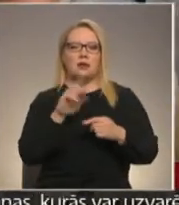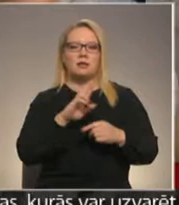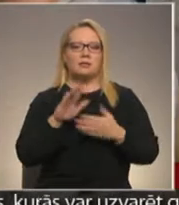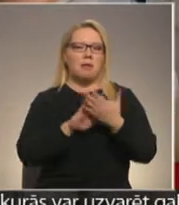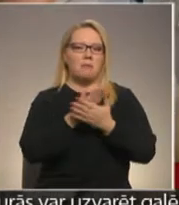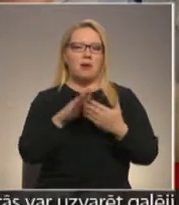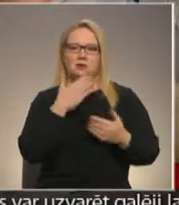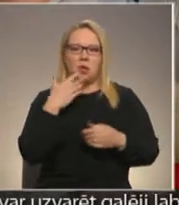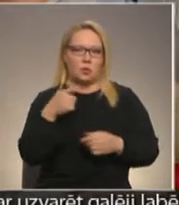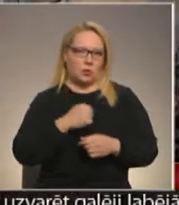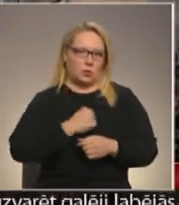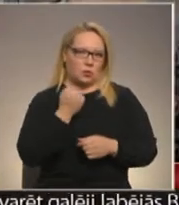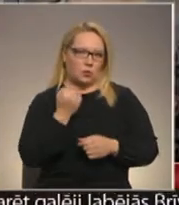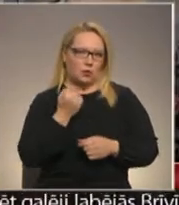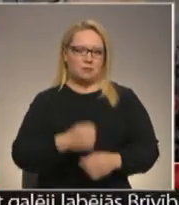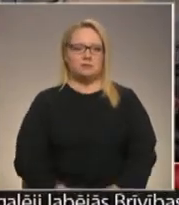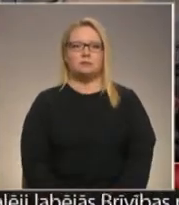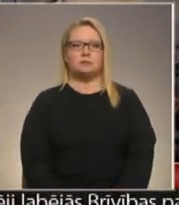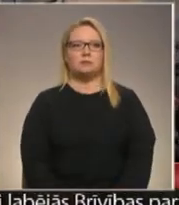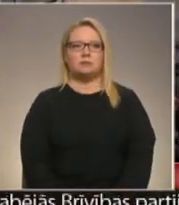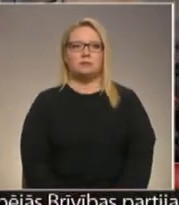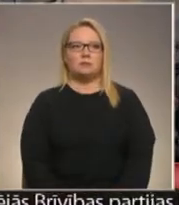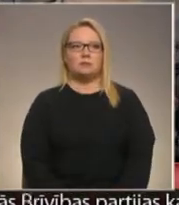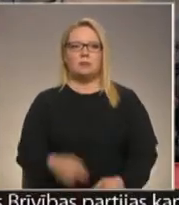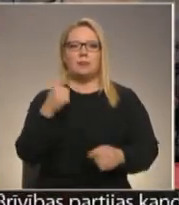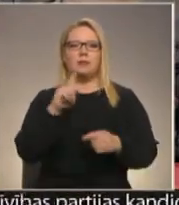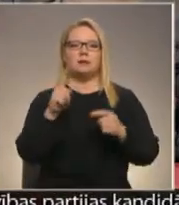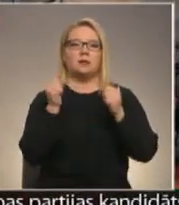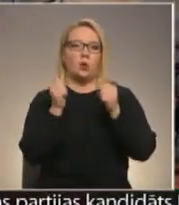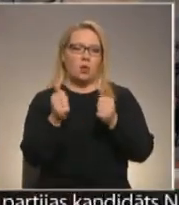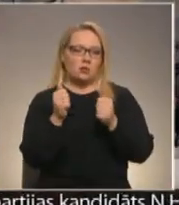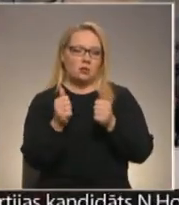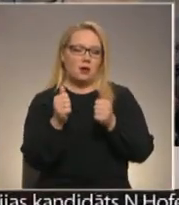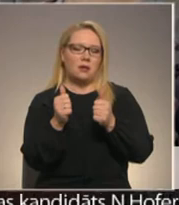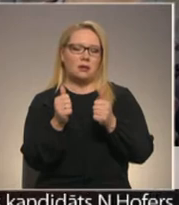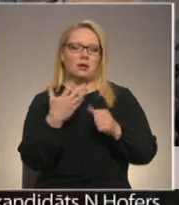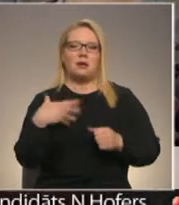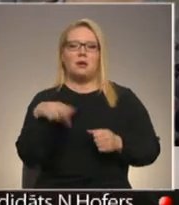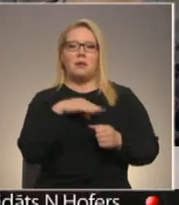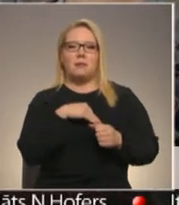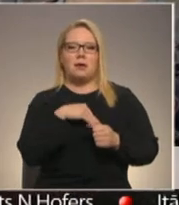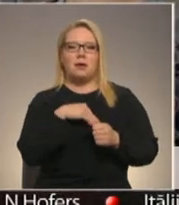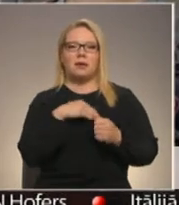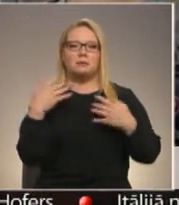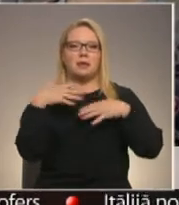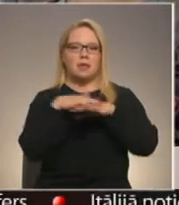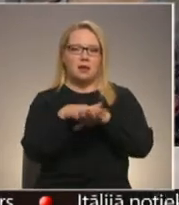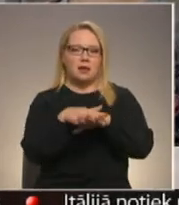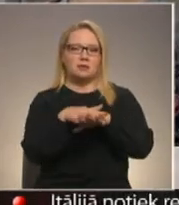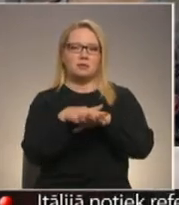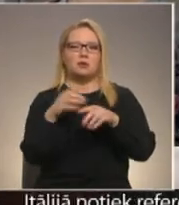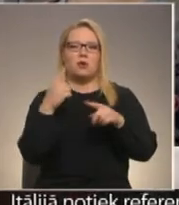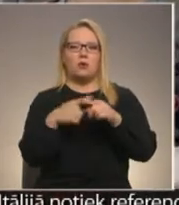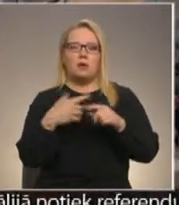nemaz nēsot tik grūti. Tas ir jau kolosāli. Mēs integrēsimies,